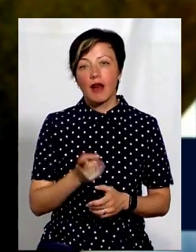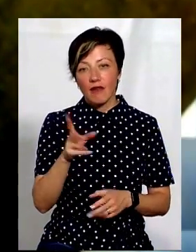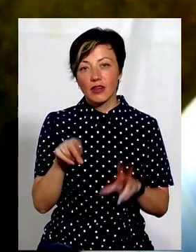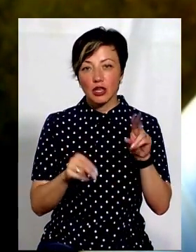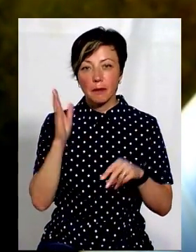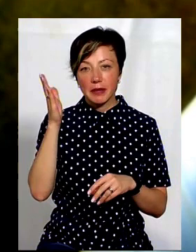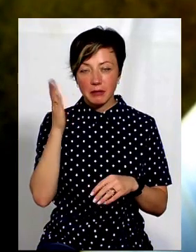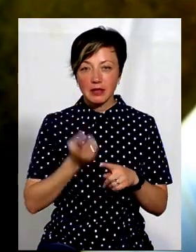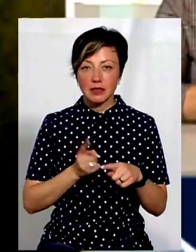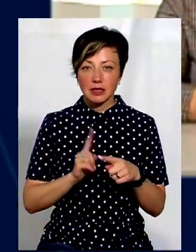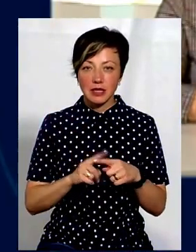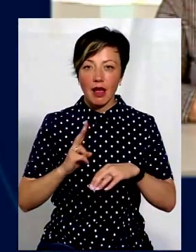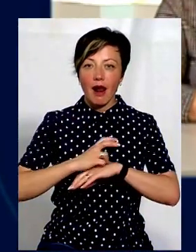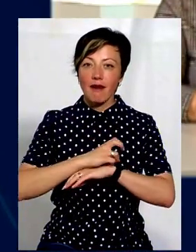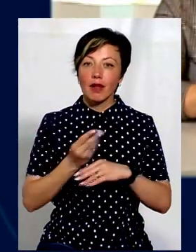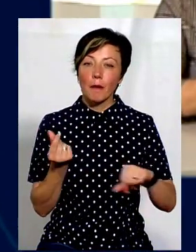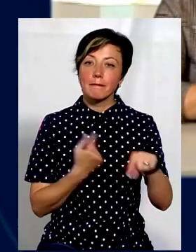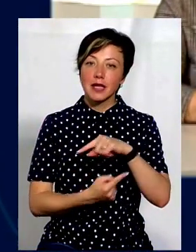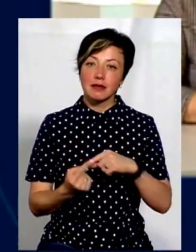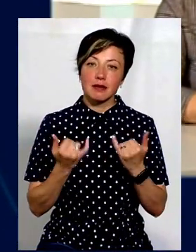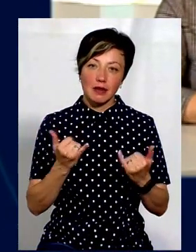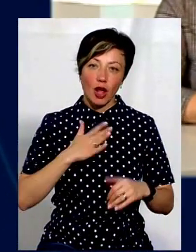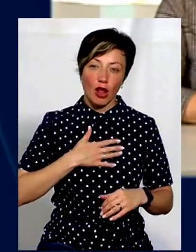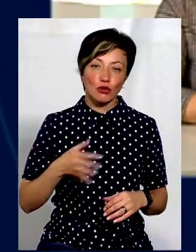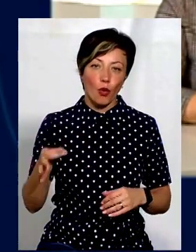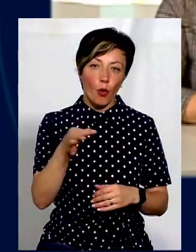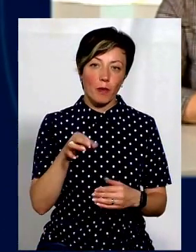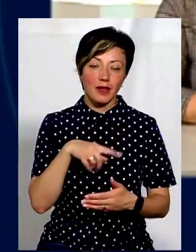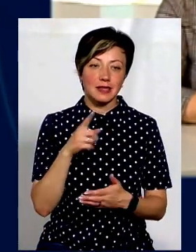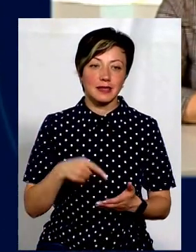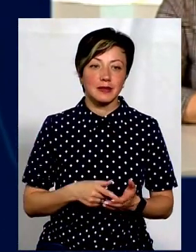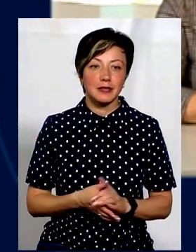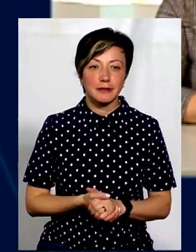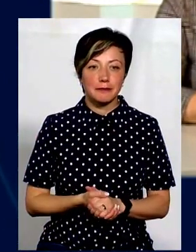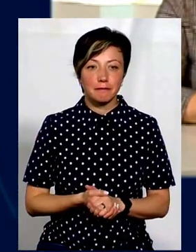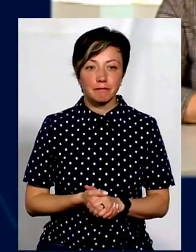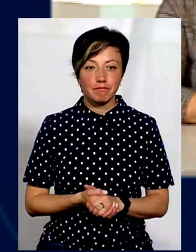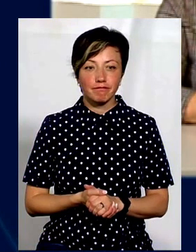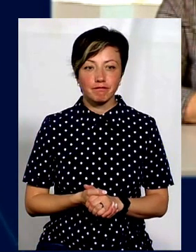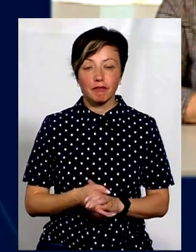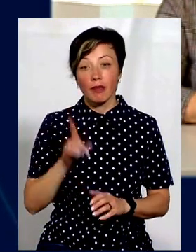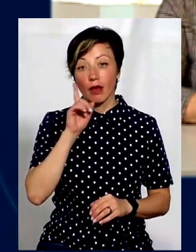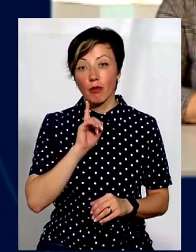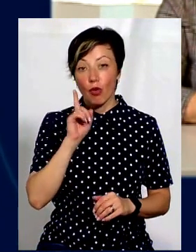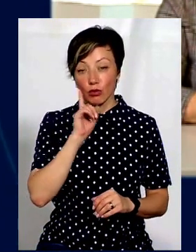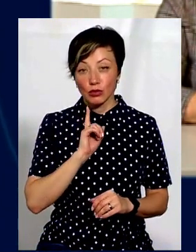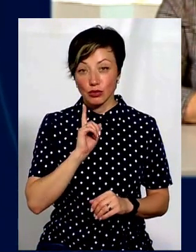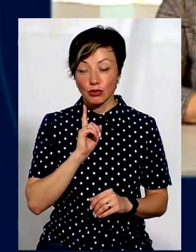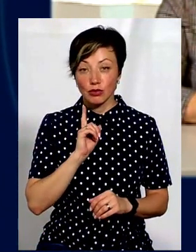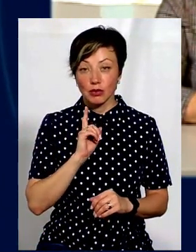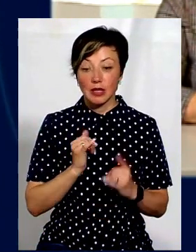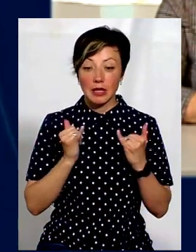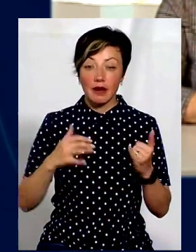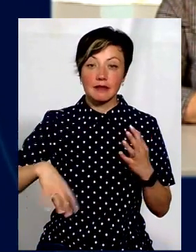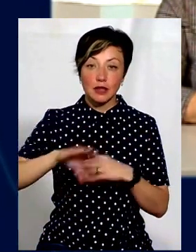перспективним оцей равликовий бізнес для Хмельниччини? Ну, поки що, в